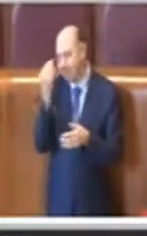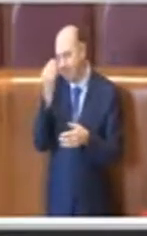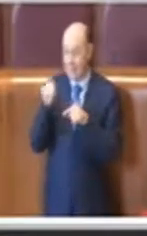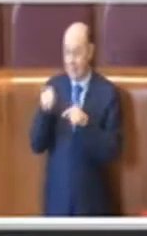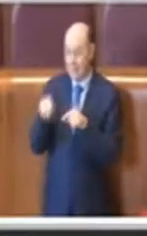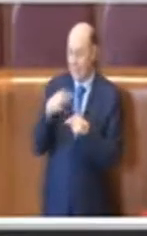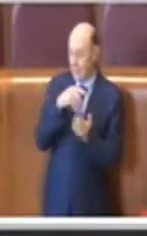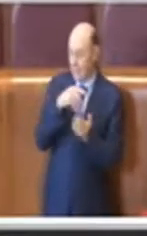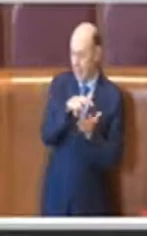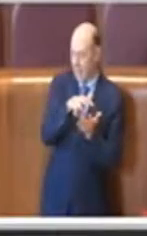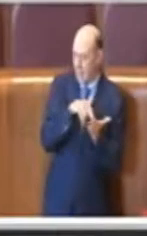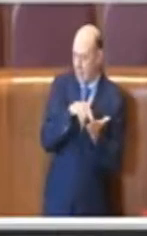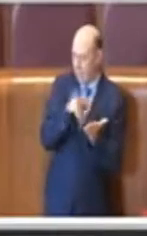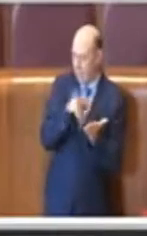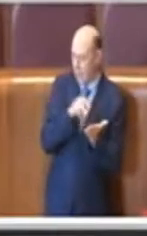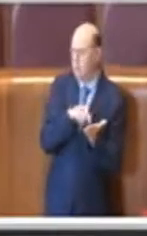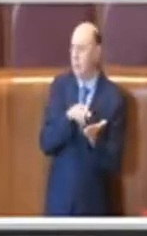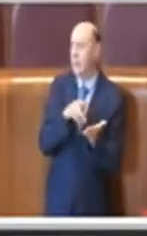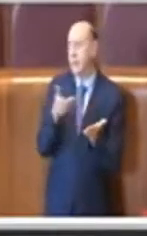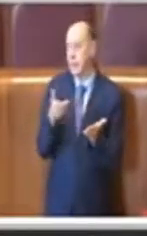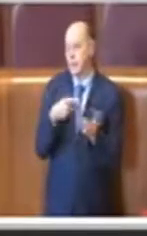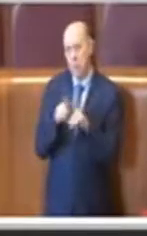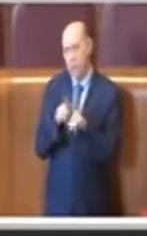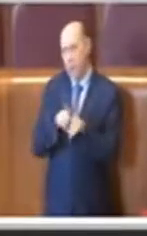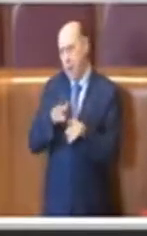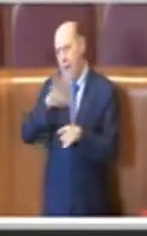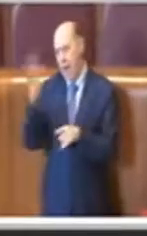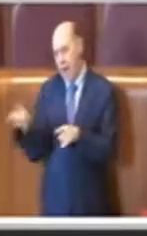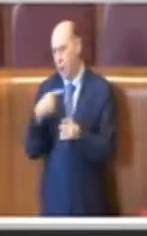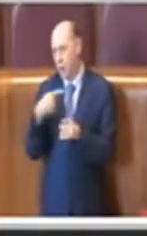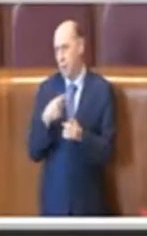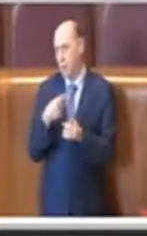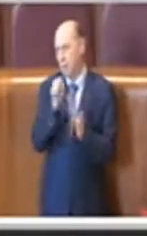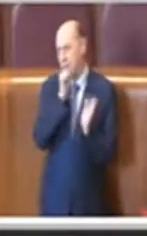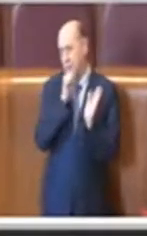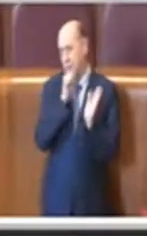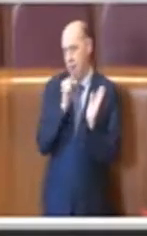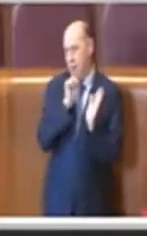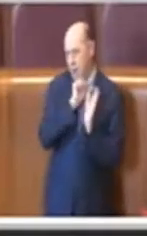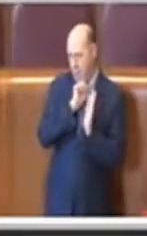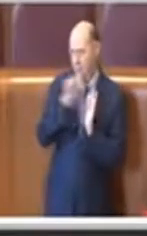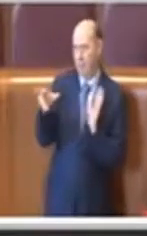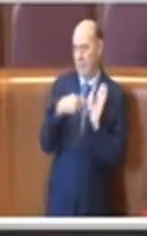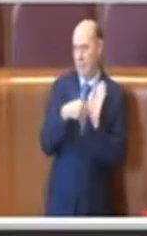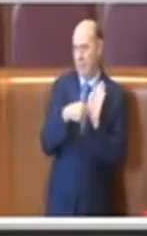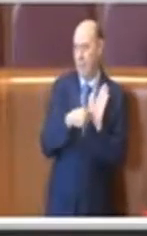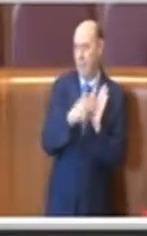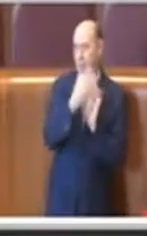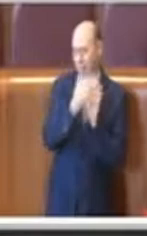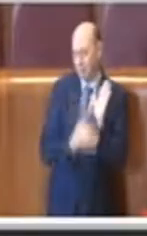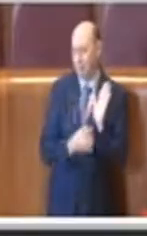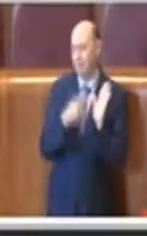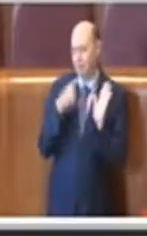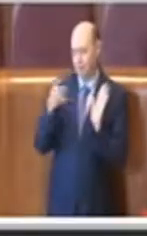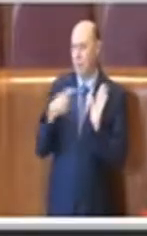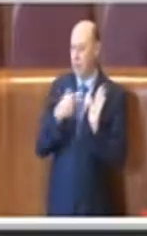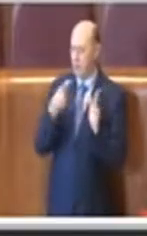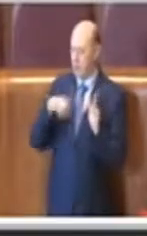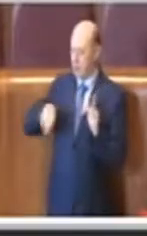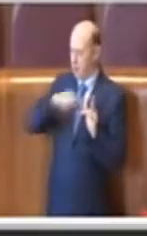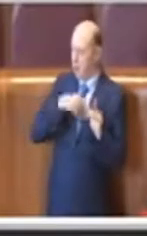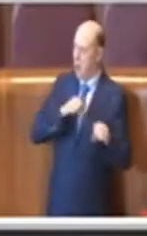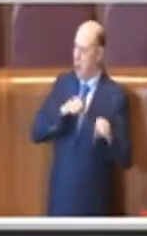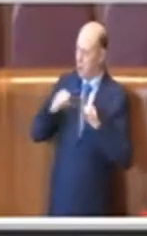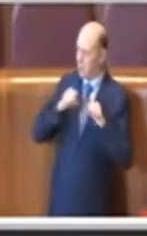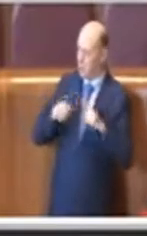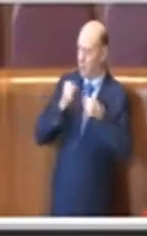delibera come tutte le altre sia proprio il segnale che questa amministrazione in questi anni ha voluto dare alla